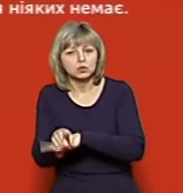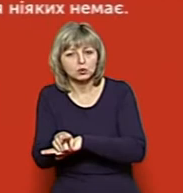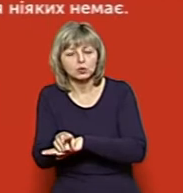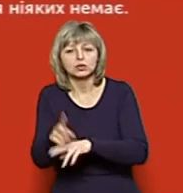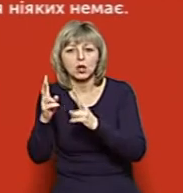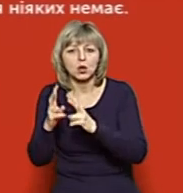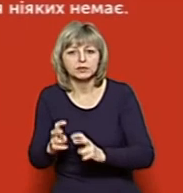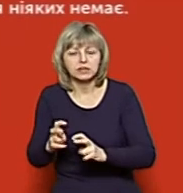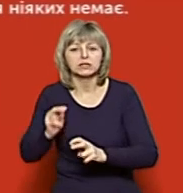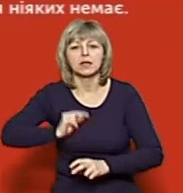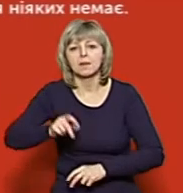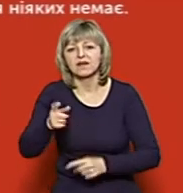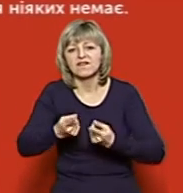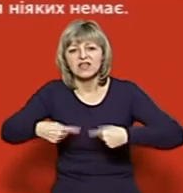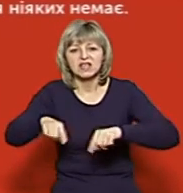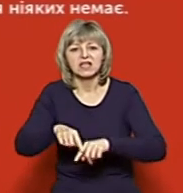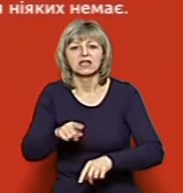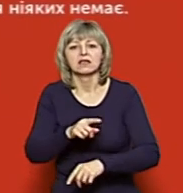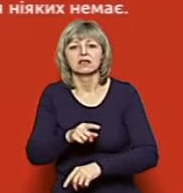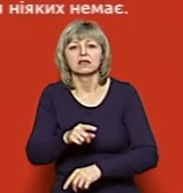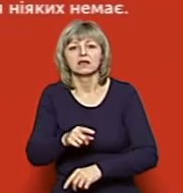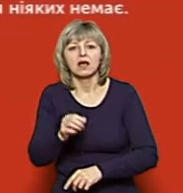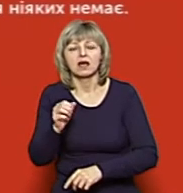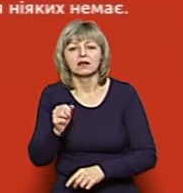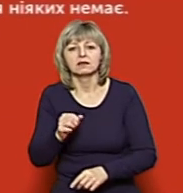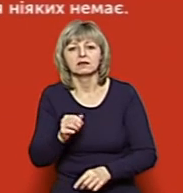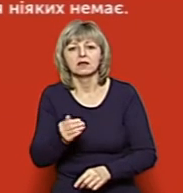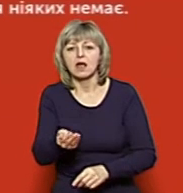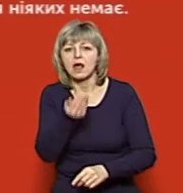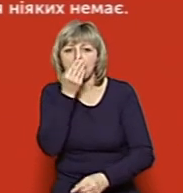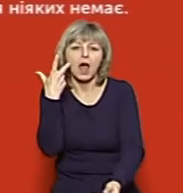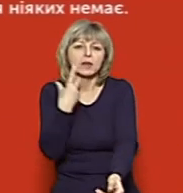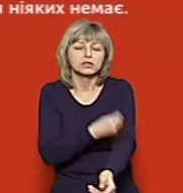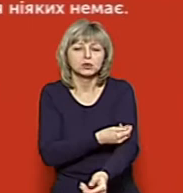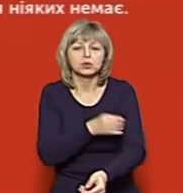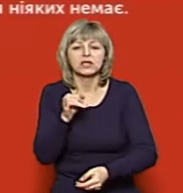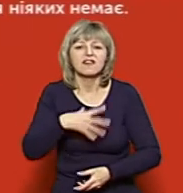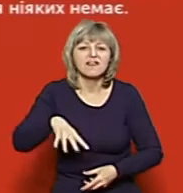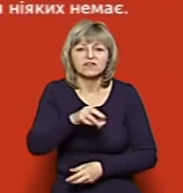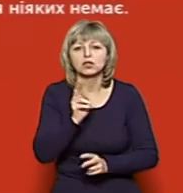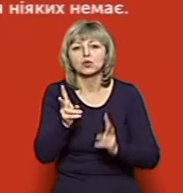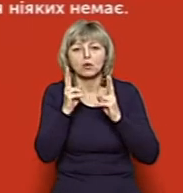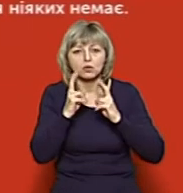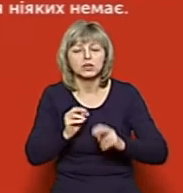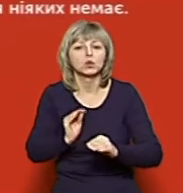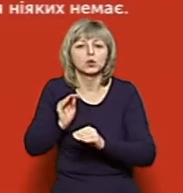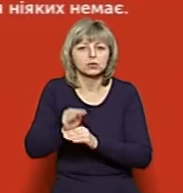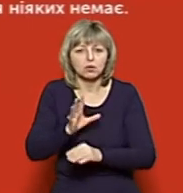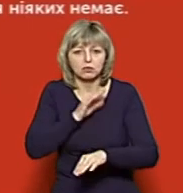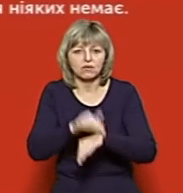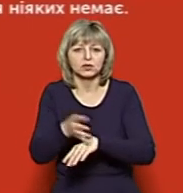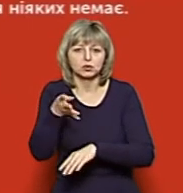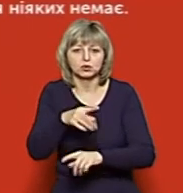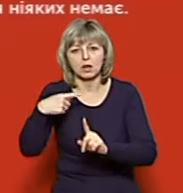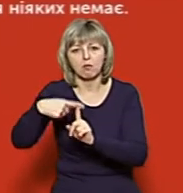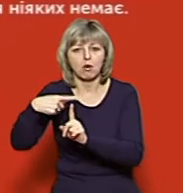працівників відділення анестезіології всіх. І серед цих, які обстежувалися додатково, було виявлено 4